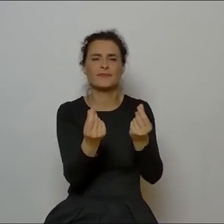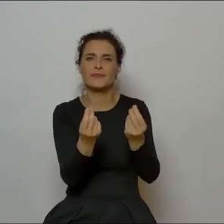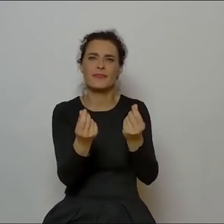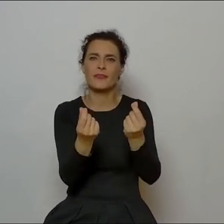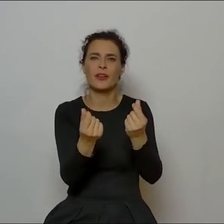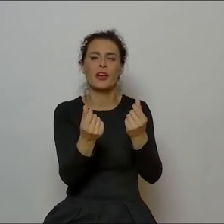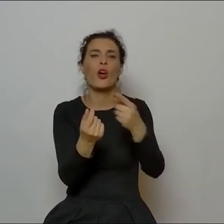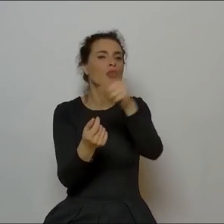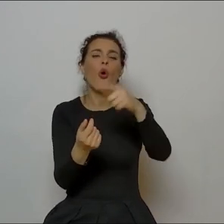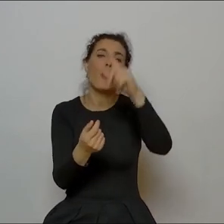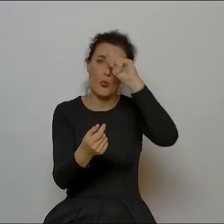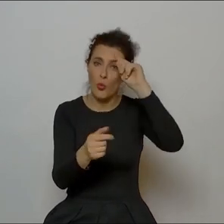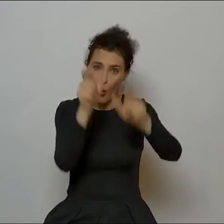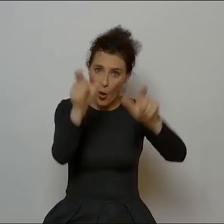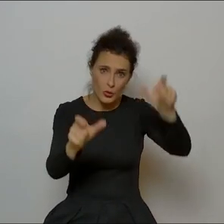wytrząsnąć z nich,